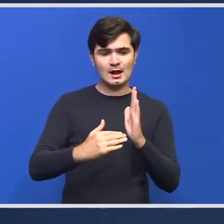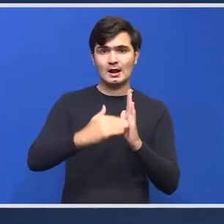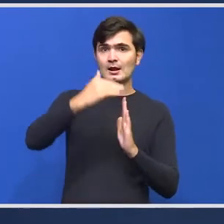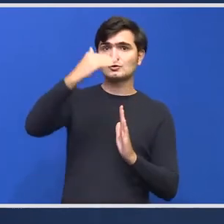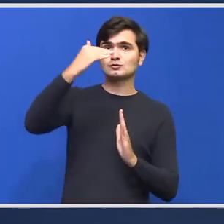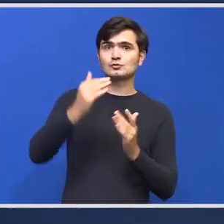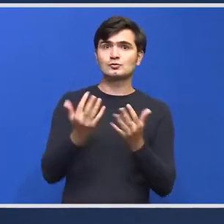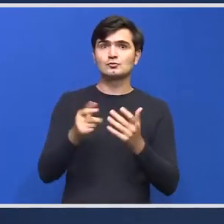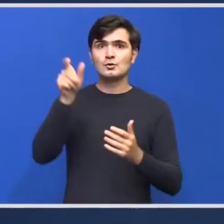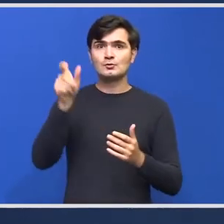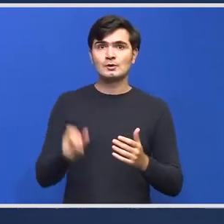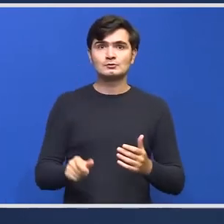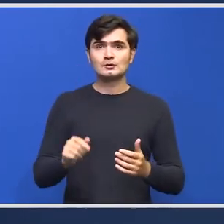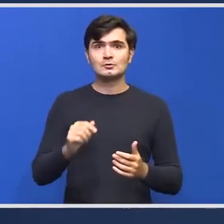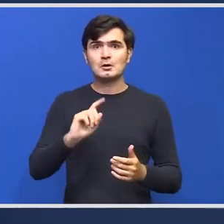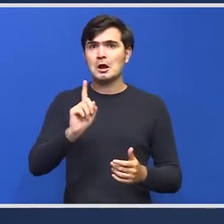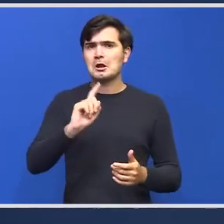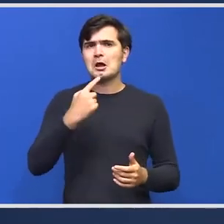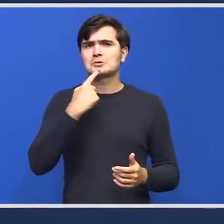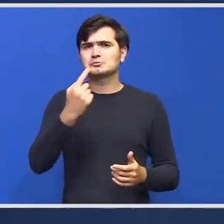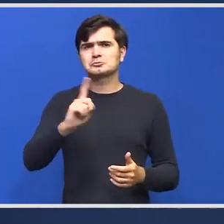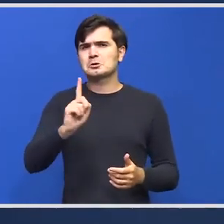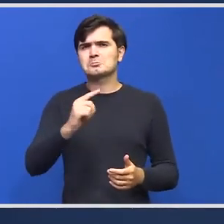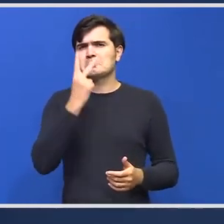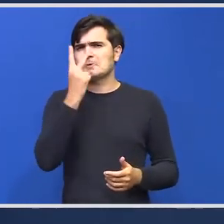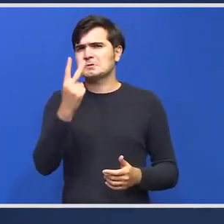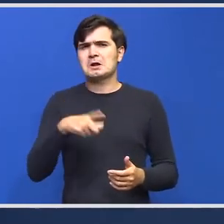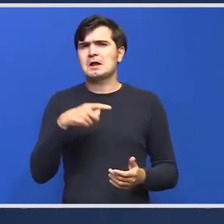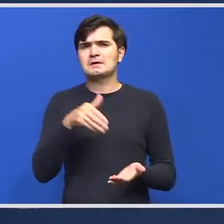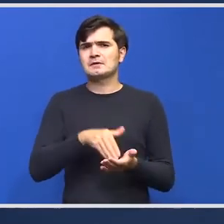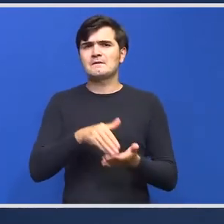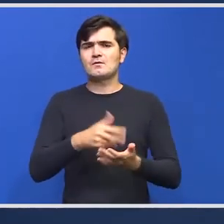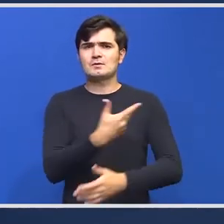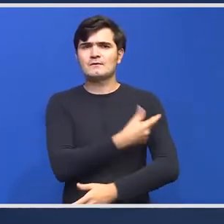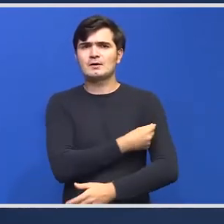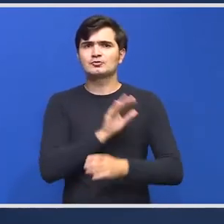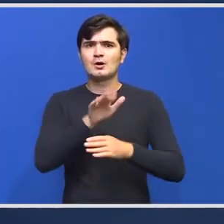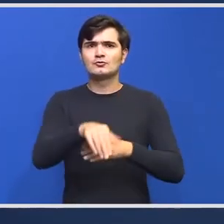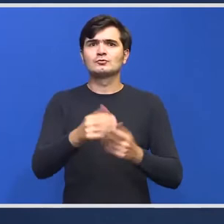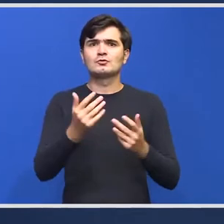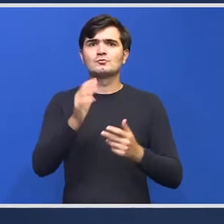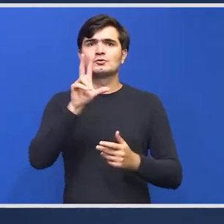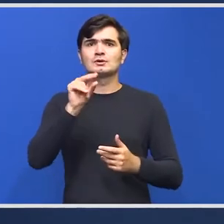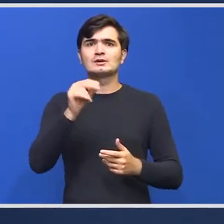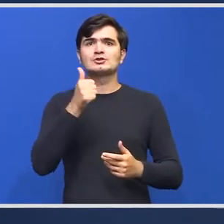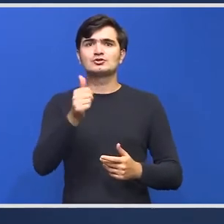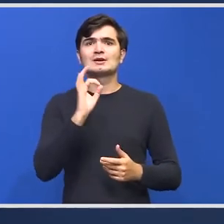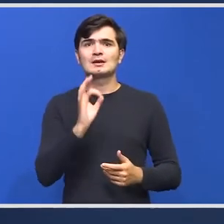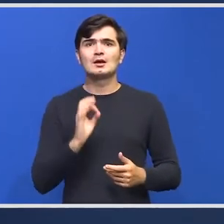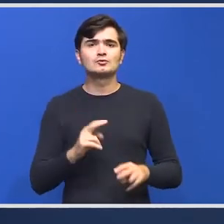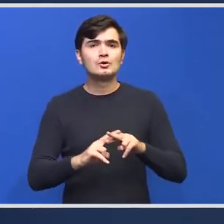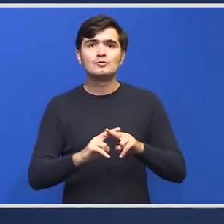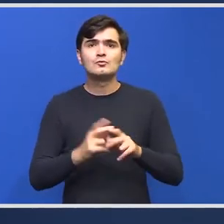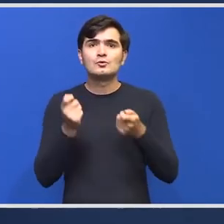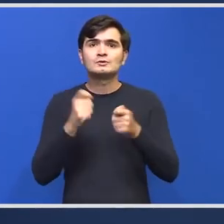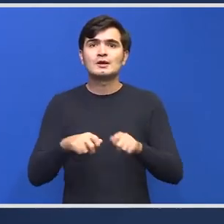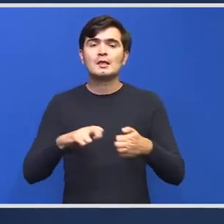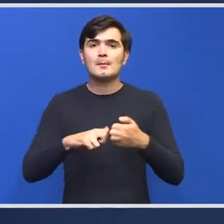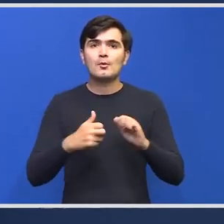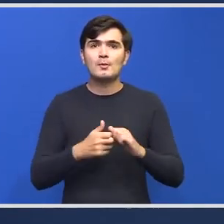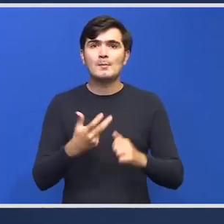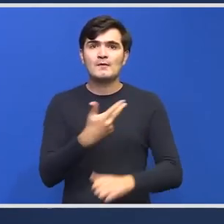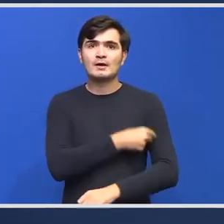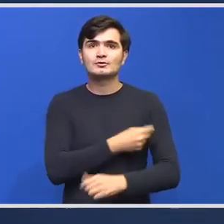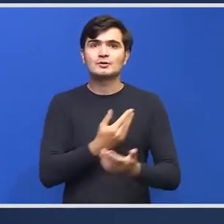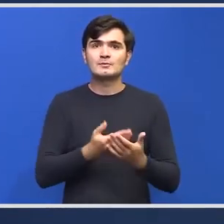persoanelor care nu văd necesară vaccinarea, cu 5% în ultima lună, ajungând la 36%. Cum se închide această problemă a vaccinării, având în